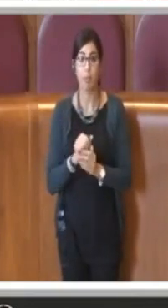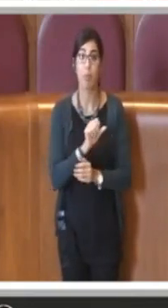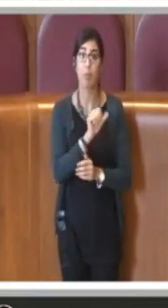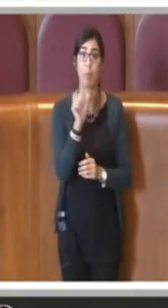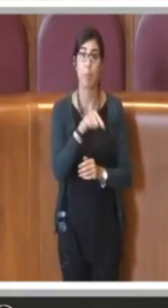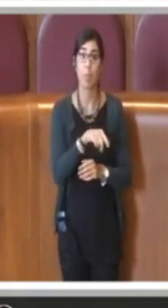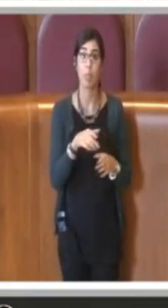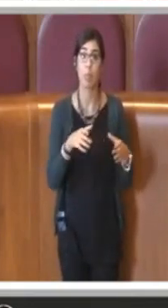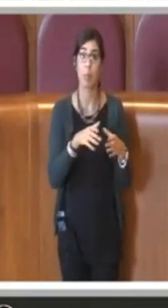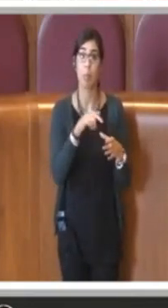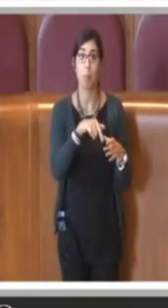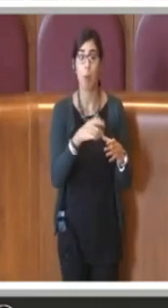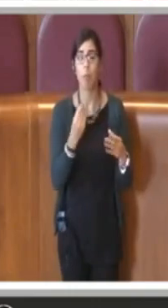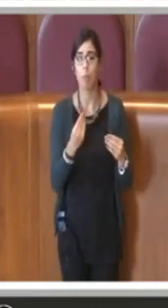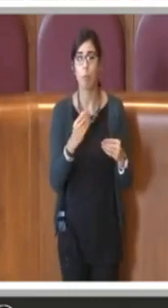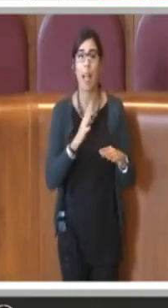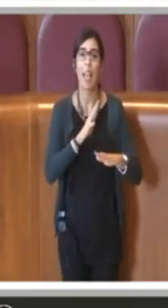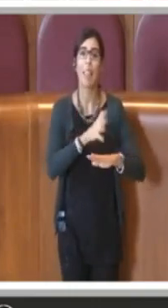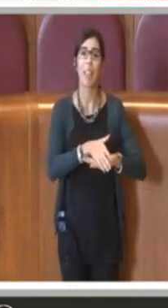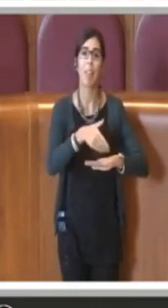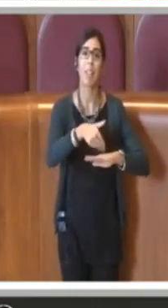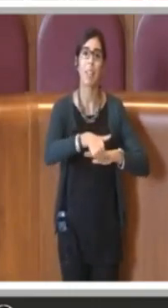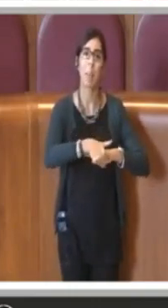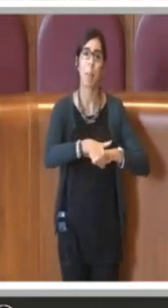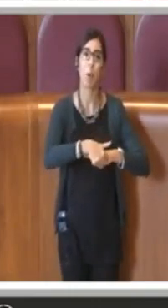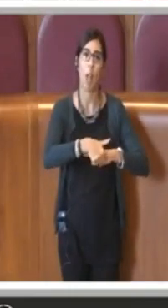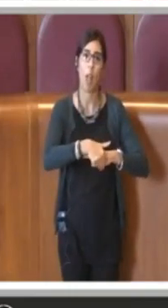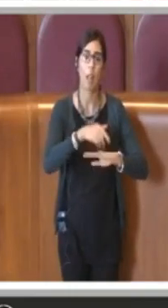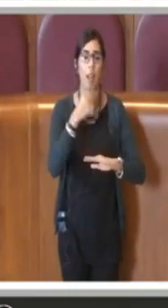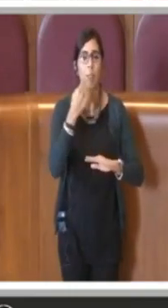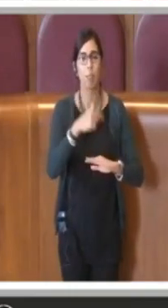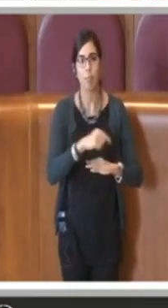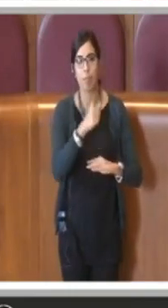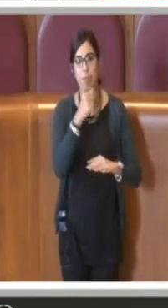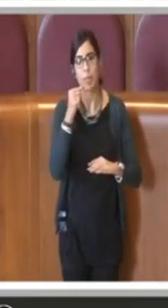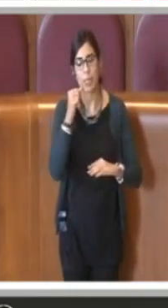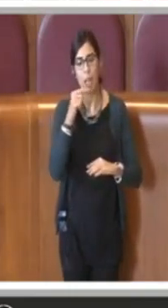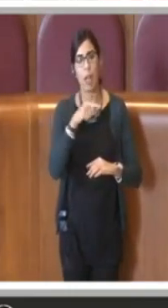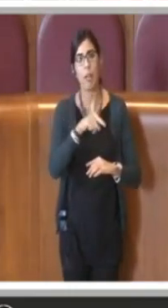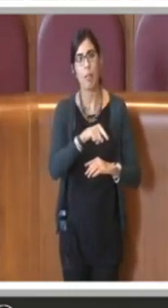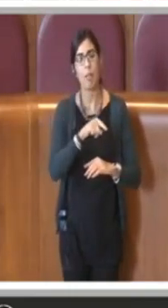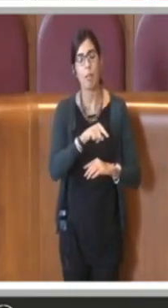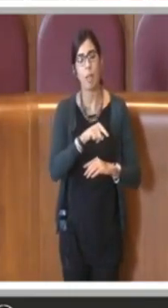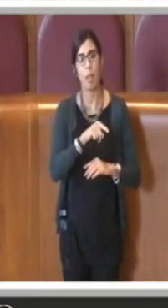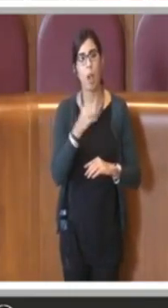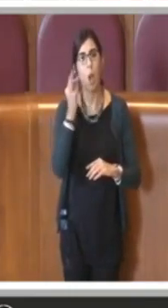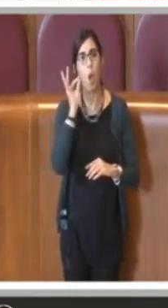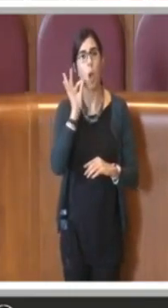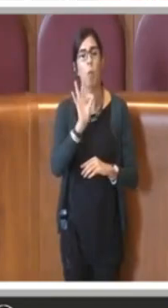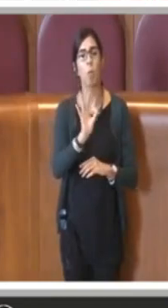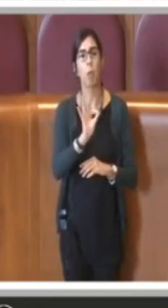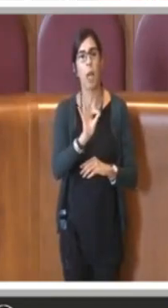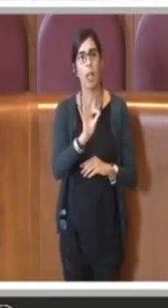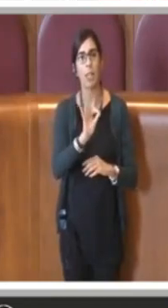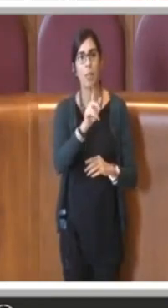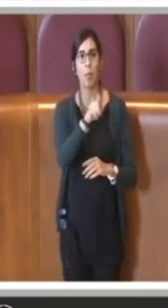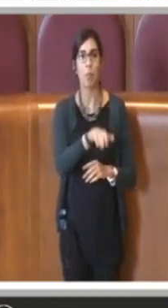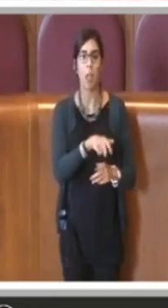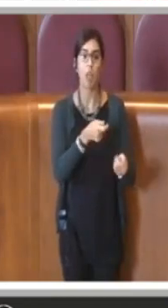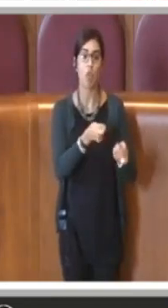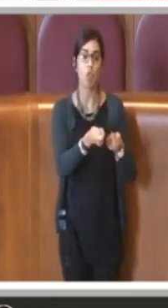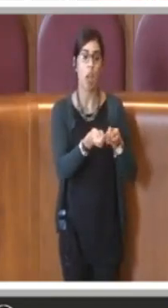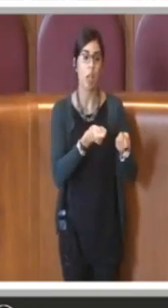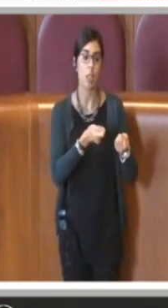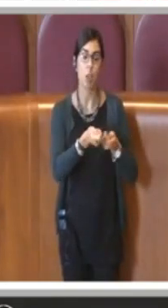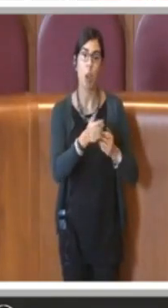interventi temporanei che sono necessari a mettere i gestori delle